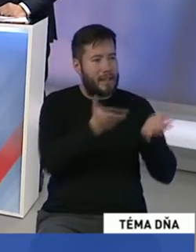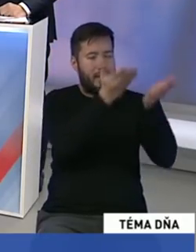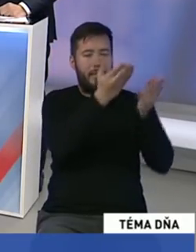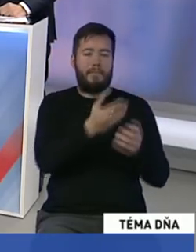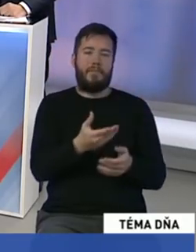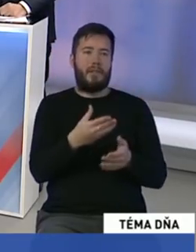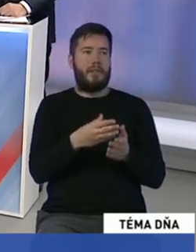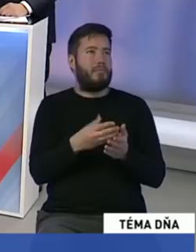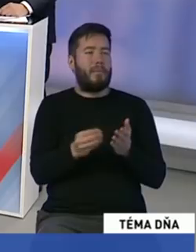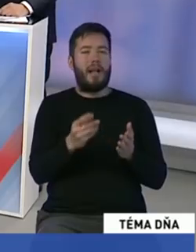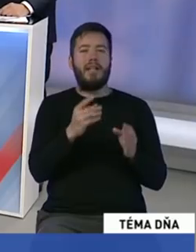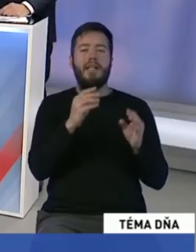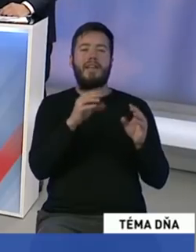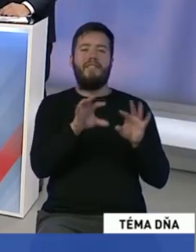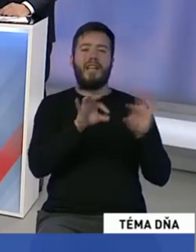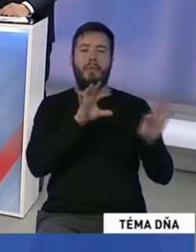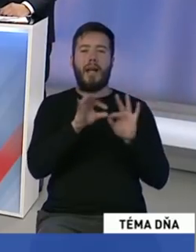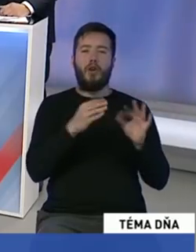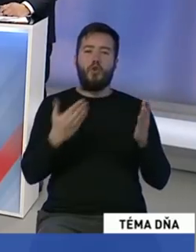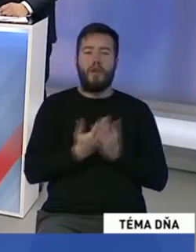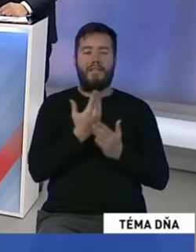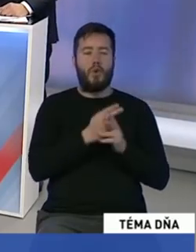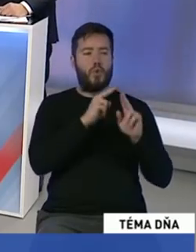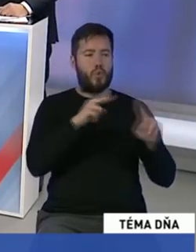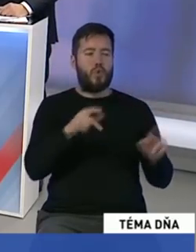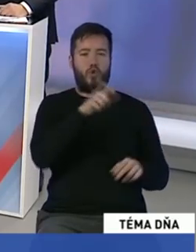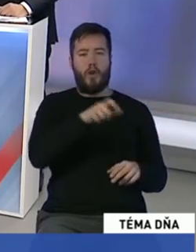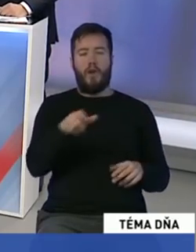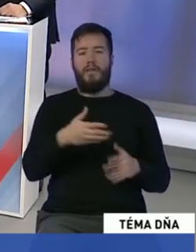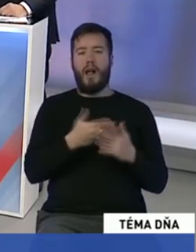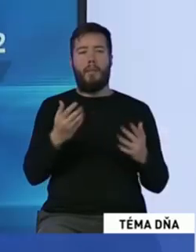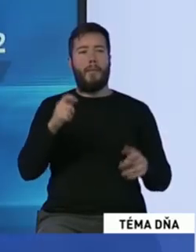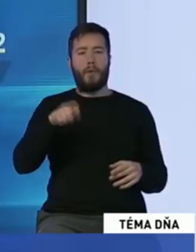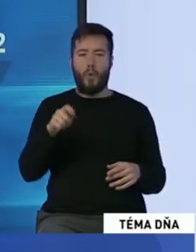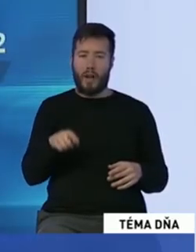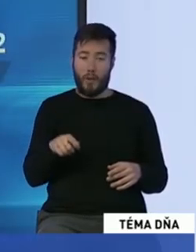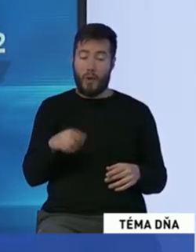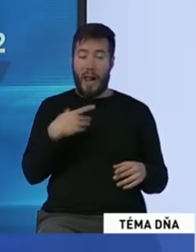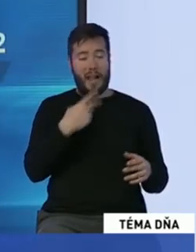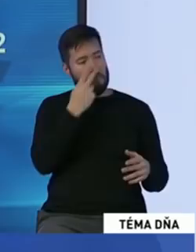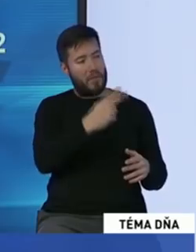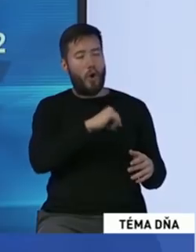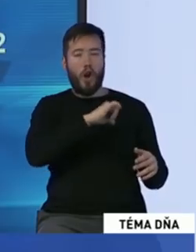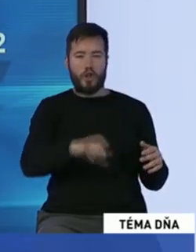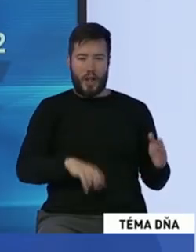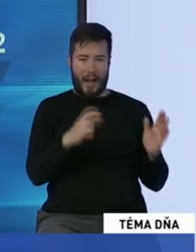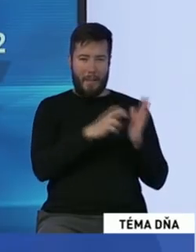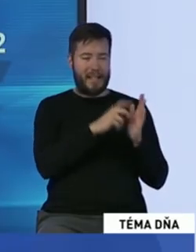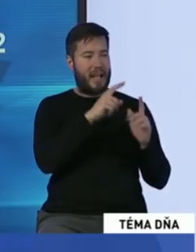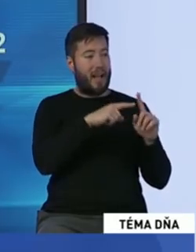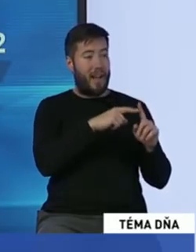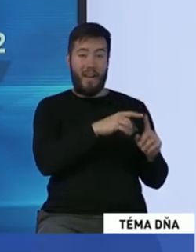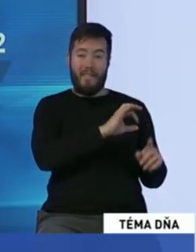súdcov alebo aj v rámci prokuratúry. Ale Kočnerová tréma teda odhalila, že tá komunikácia bola s viacerými súdcami. Čiže ako